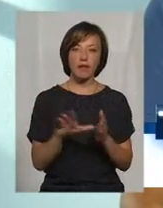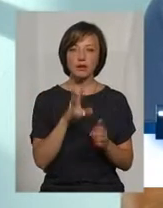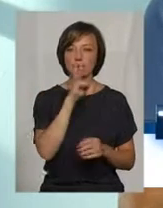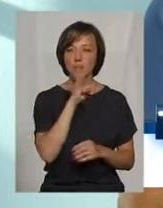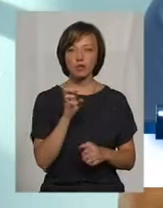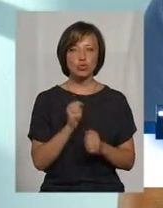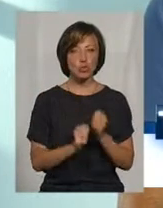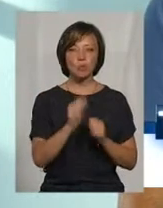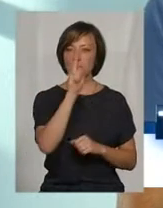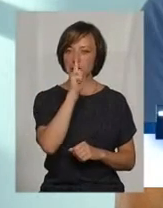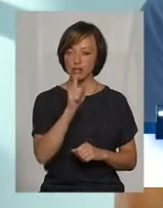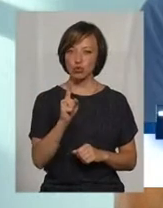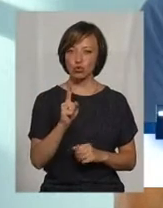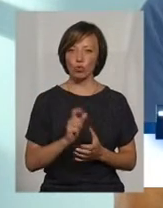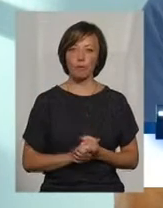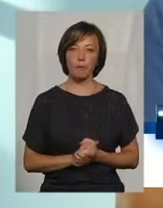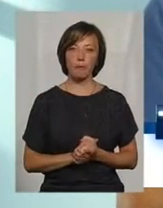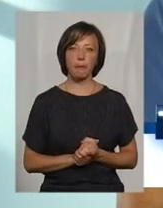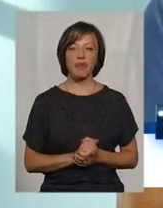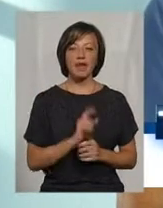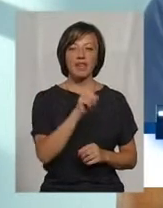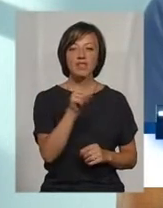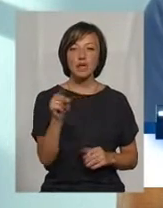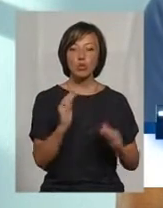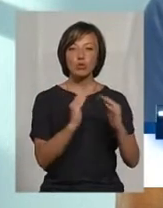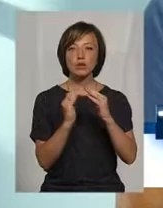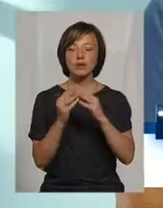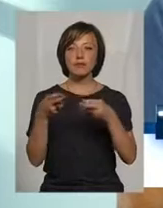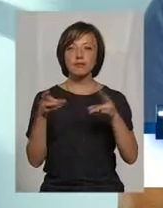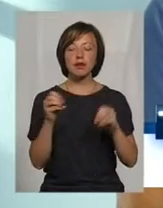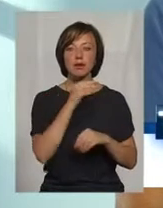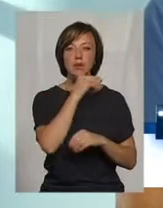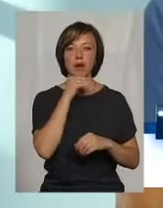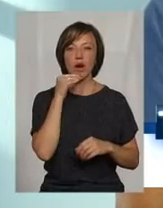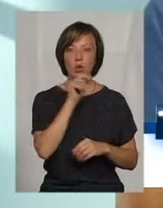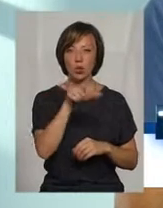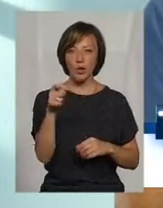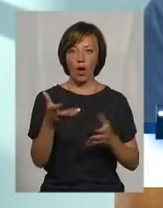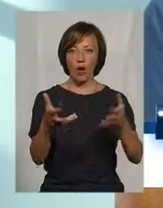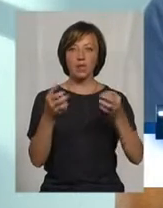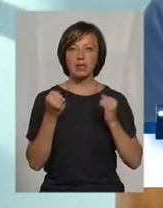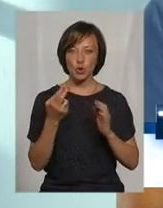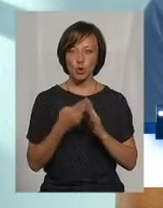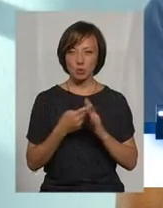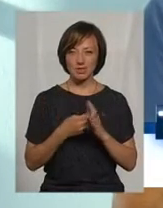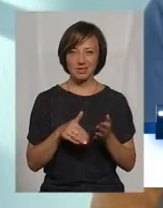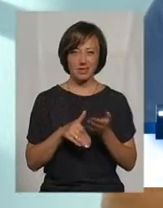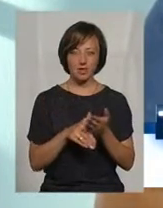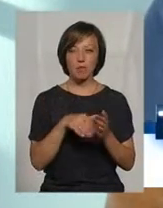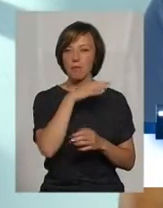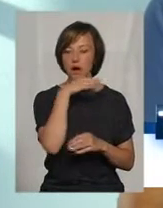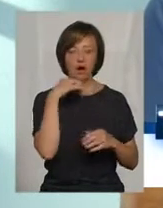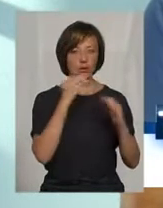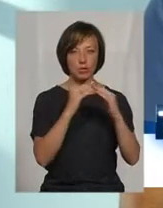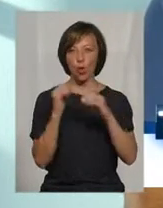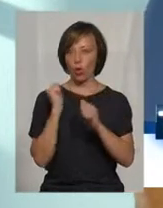щомісячно. В тих будинках, де багато людей субсидіантів, а зараз це дуже багато будин, як сказали.